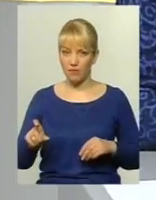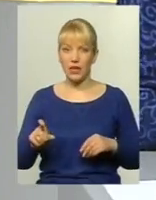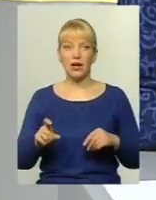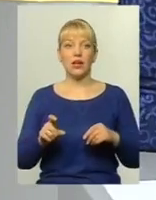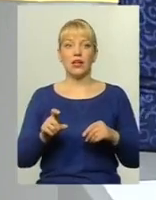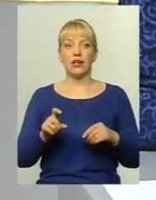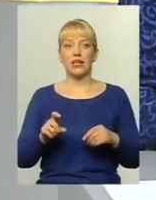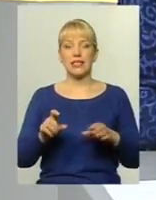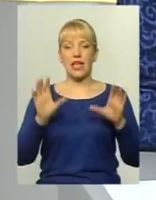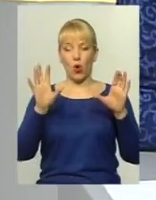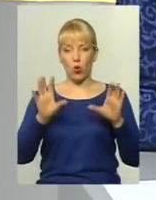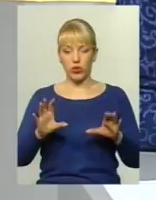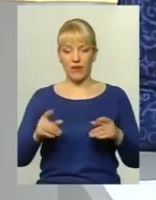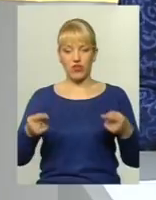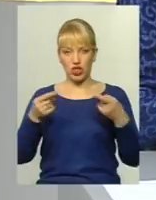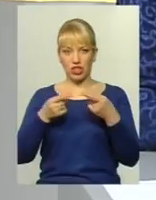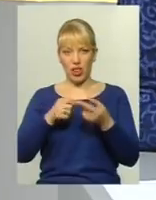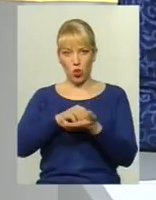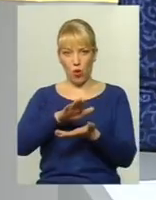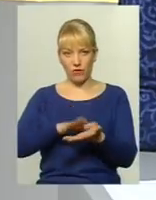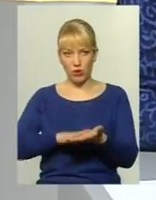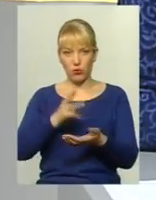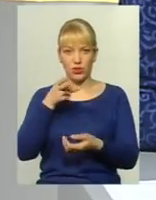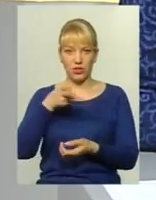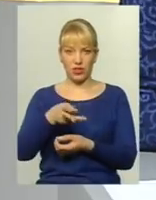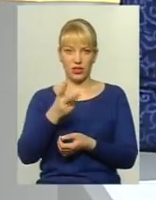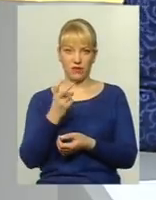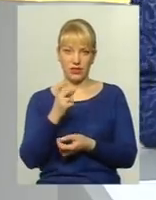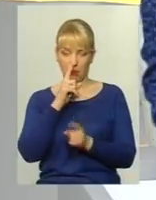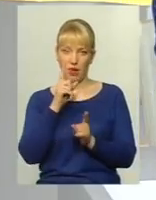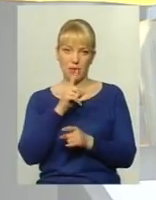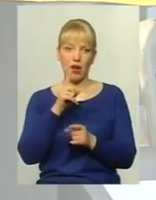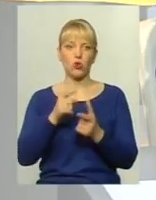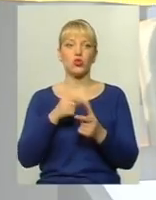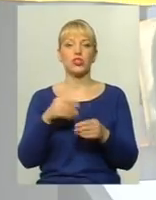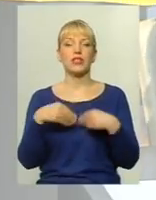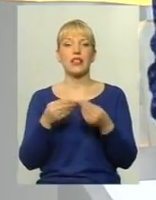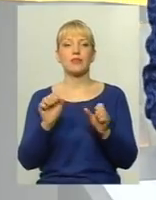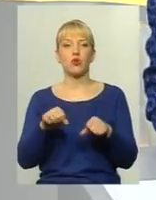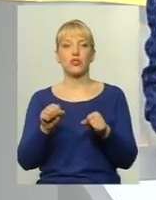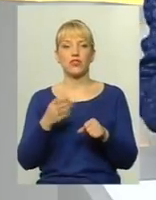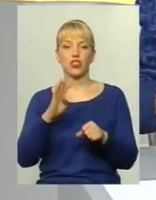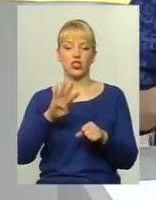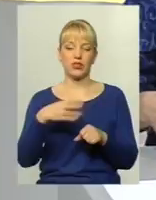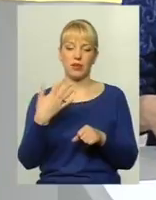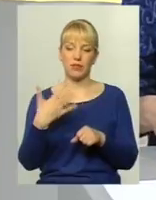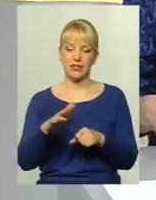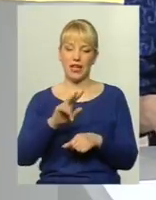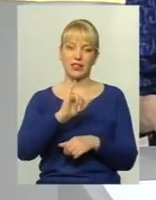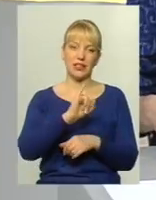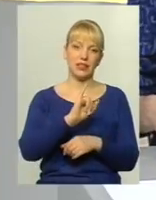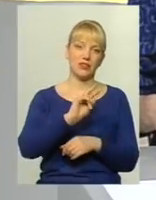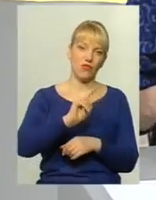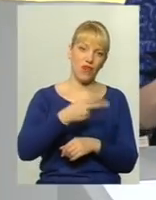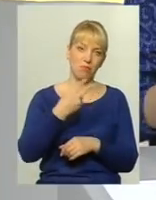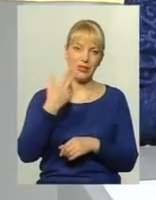законодавчо встановлену 3200 мінімалку? Чи дасть можливість 4,50 і 2,50